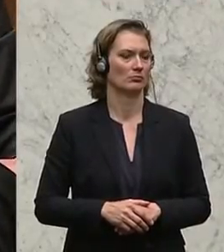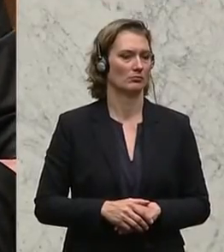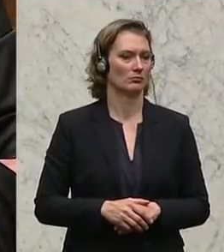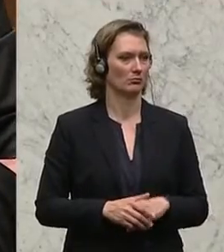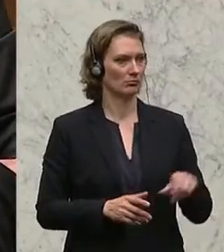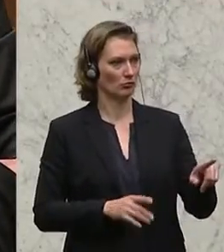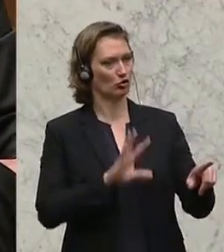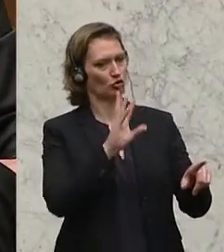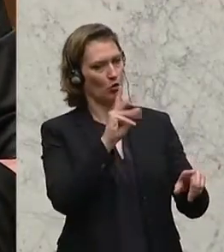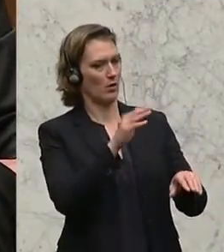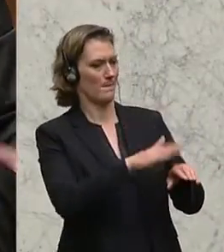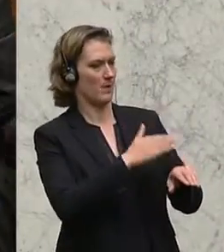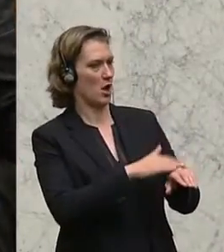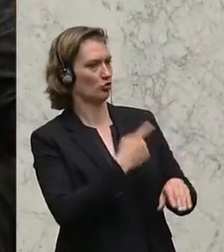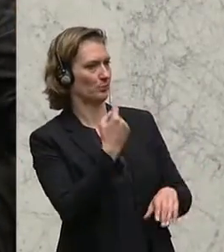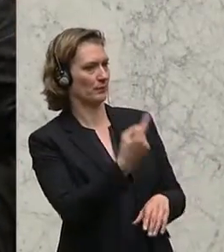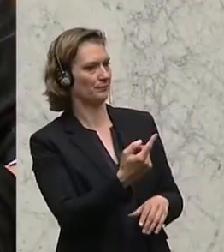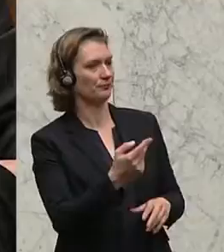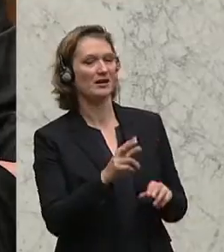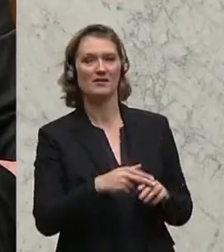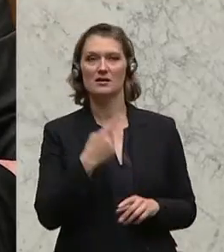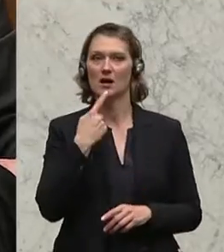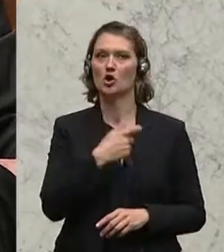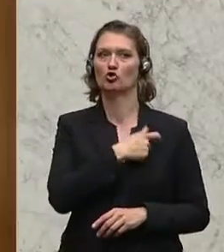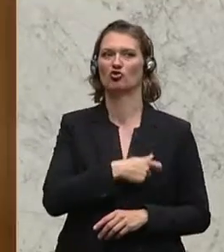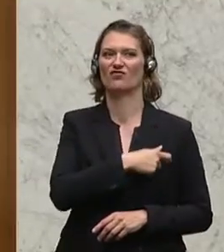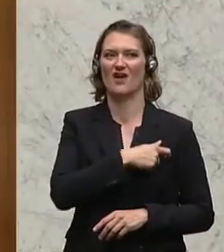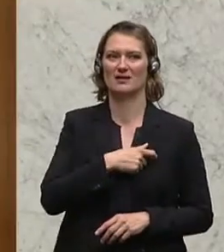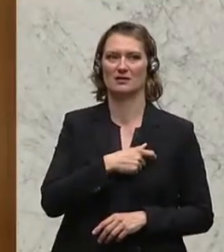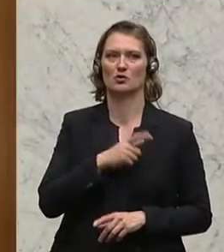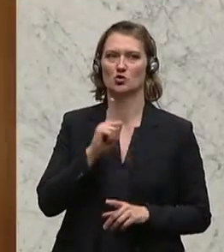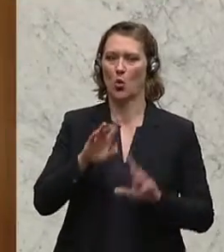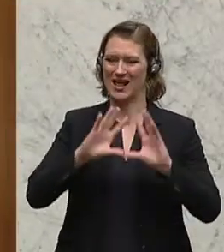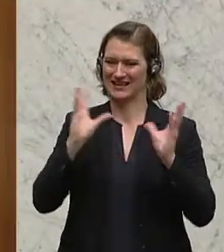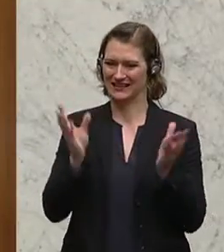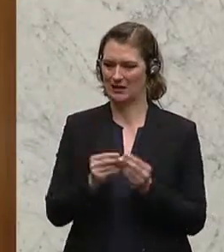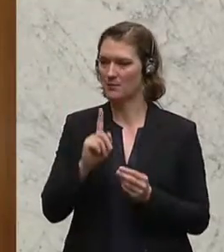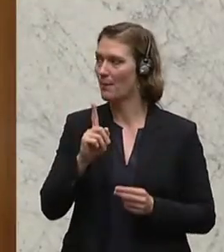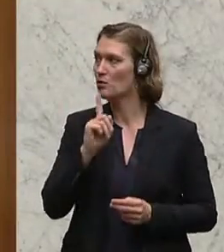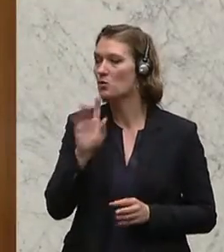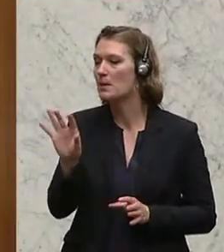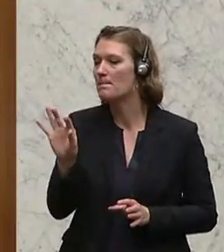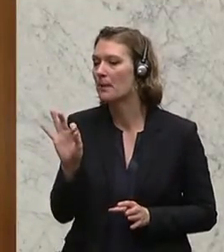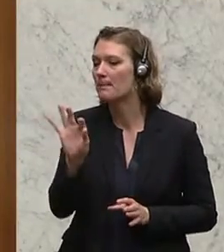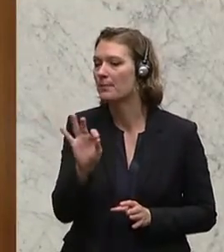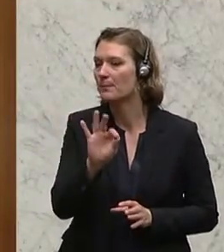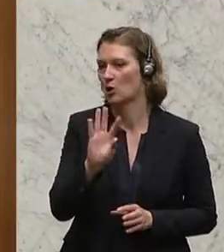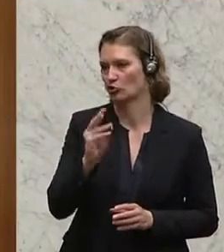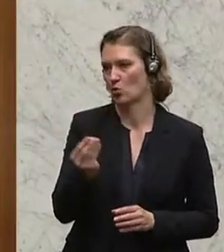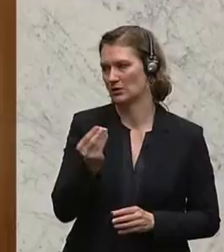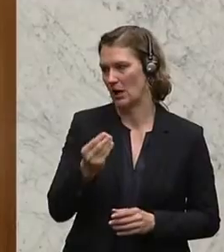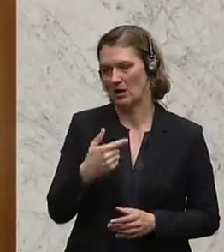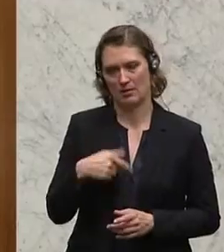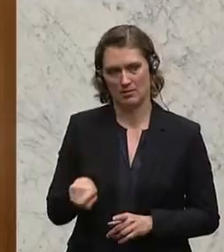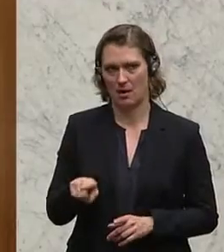Das ist immer ein schönes Beispiel. Wenn man die Schweiz zitiert, dann zitiert man sie ganzheitlich, aber nicht mit den Rosinen. Dann diskutieren